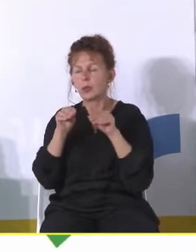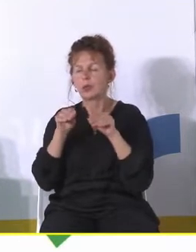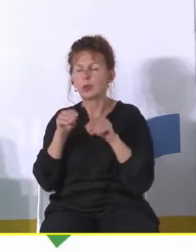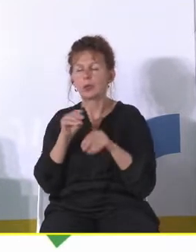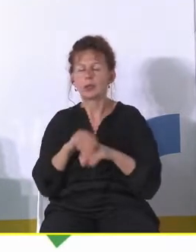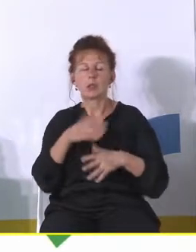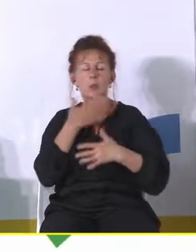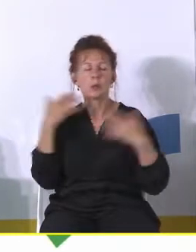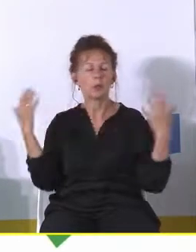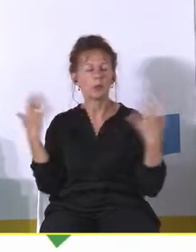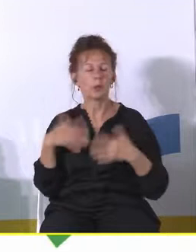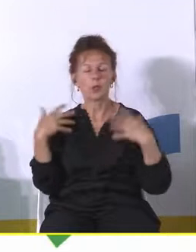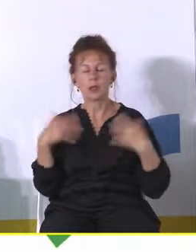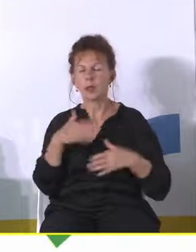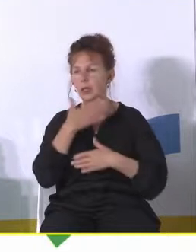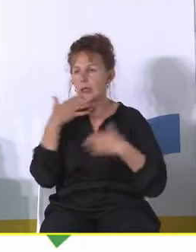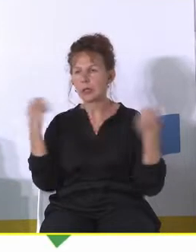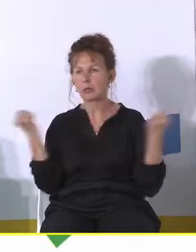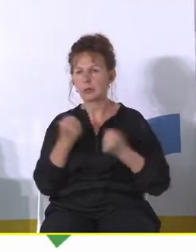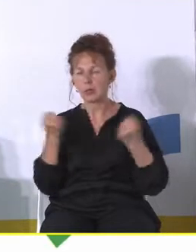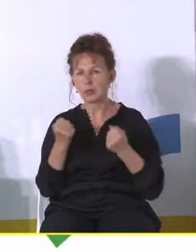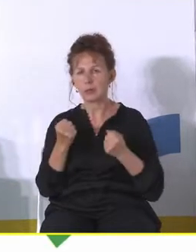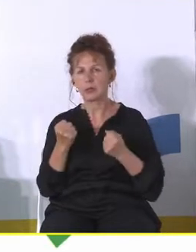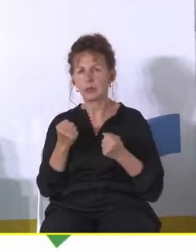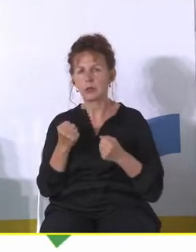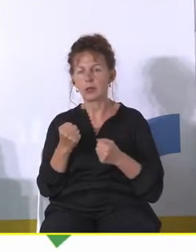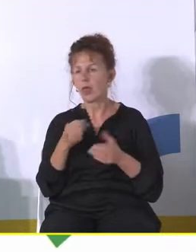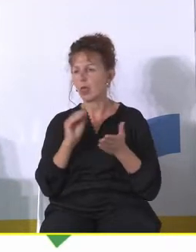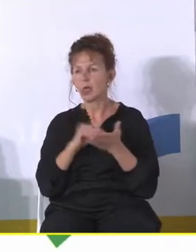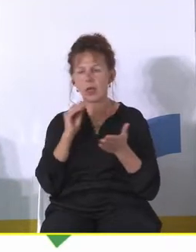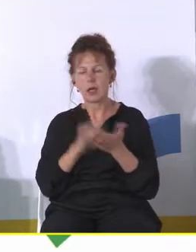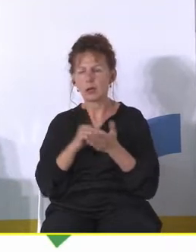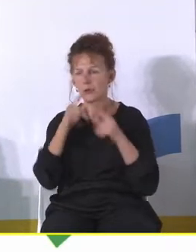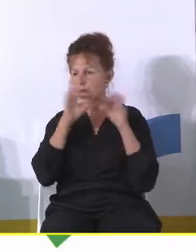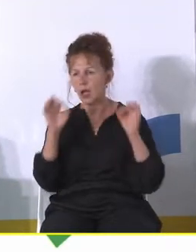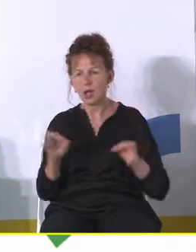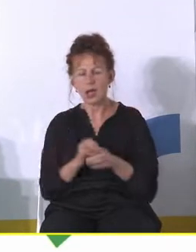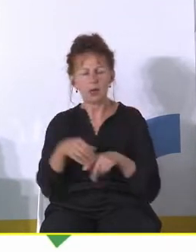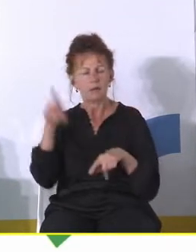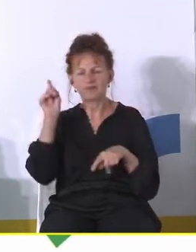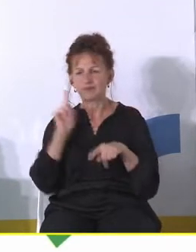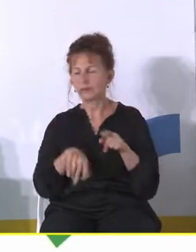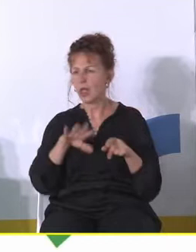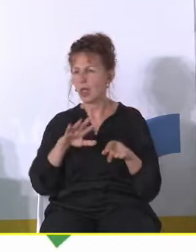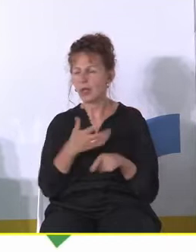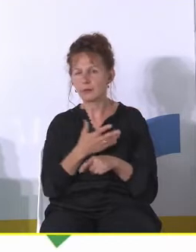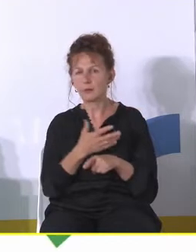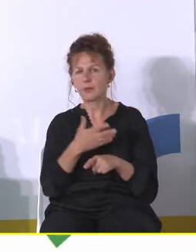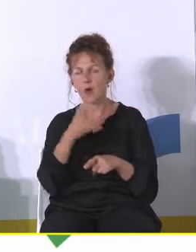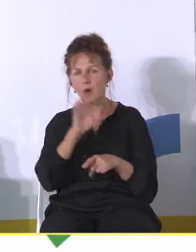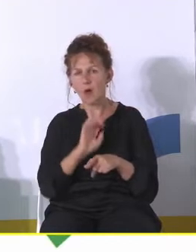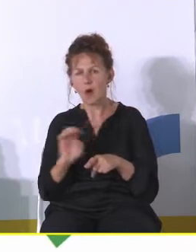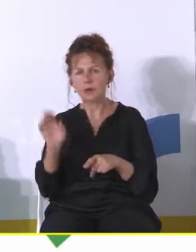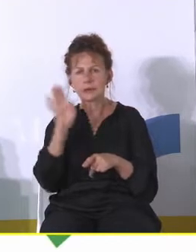najlepszymi nawykami ekranowymi u naszych dzieci co więcej muszę powiedzieć że nastąpiło również coś takiego i